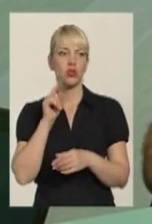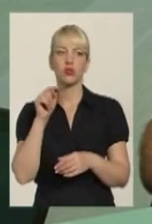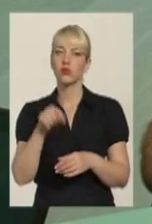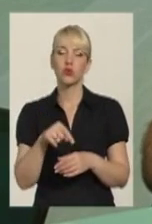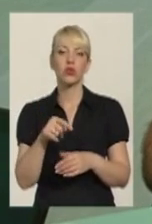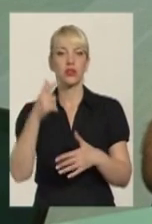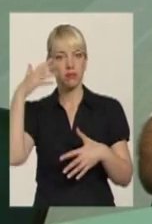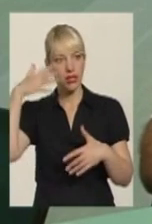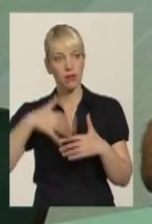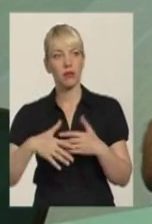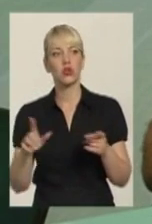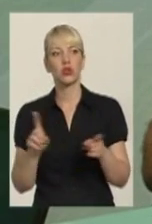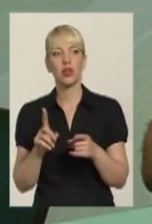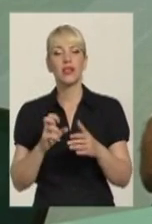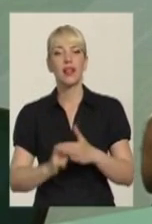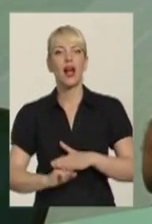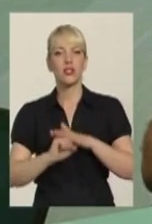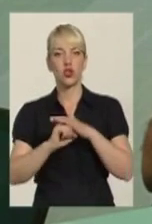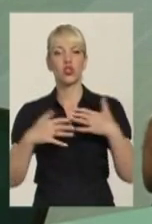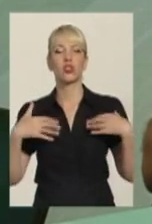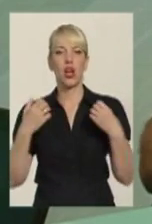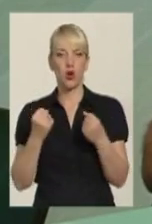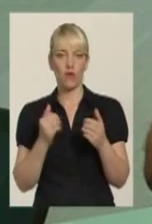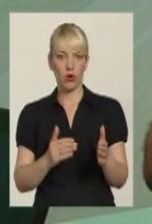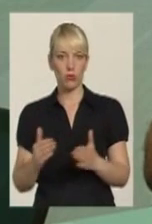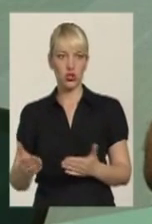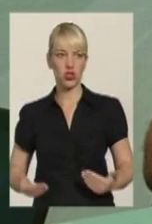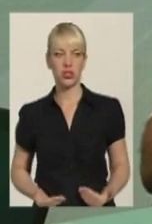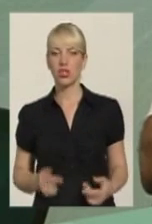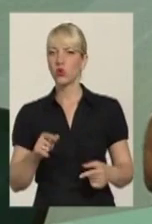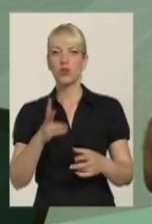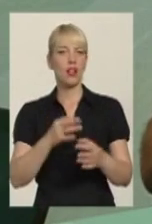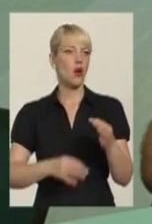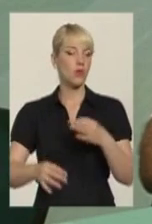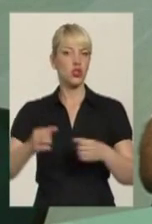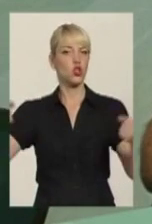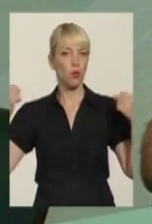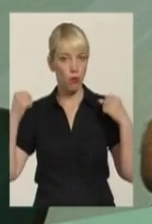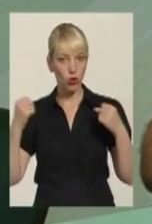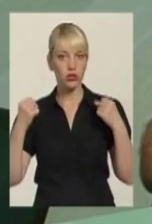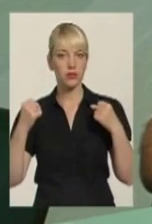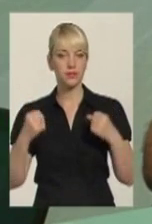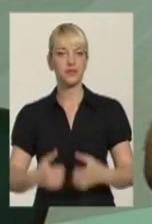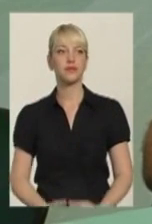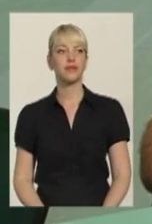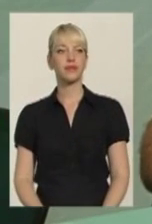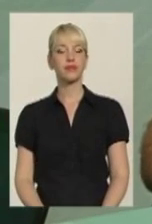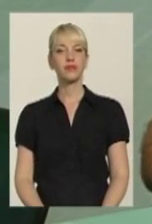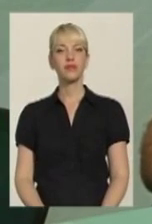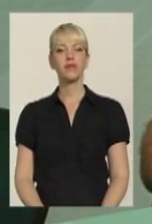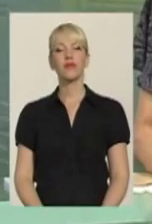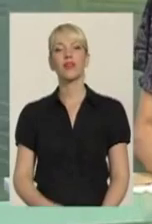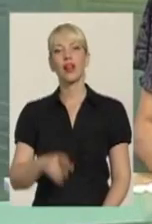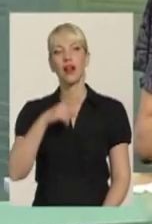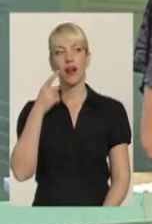сама собою, розуміється, на основі здорового образу життя тут навіть не обговорюється спорт. Кажуть,